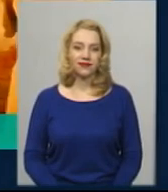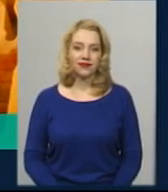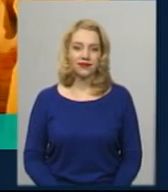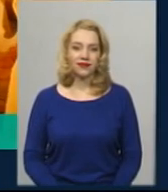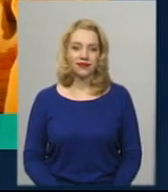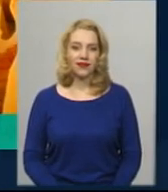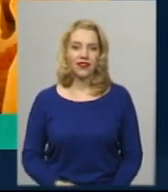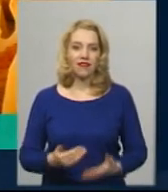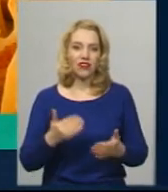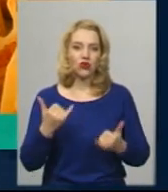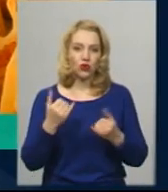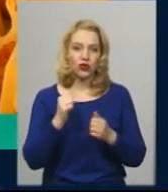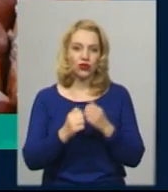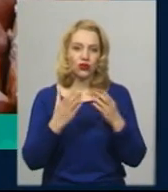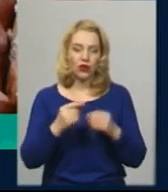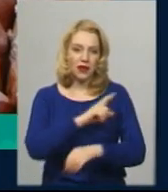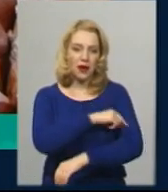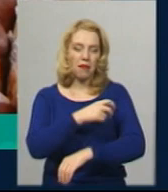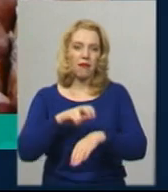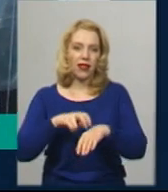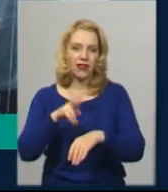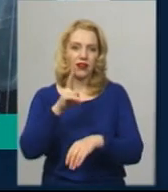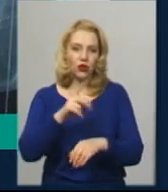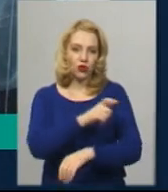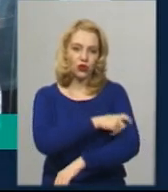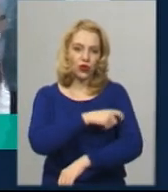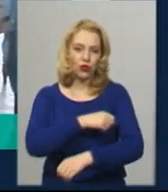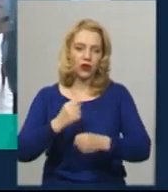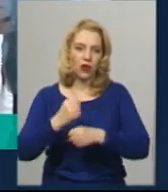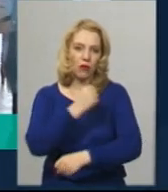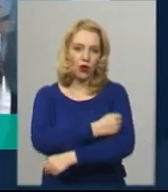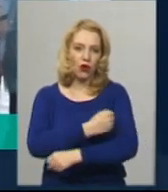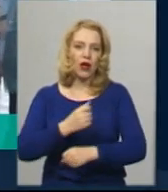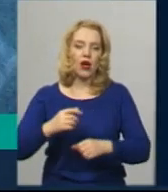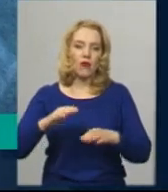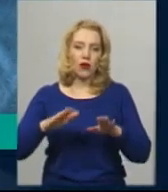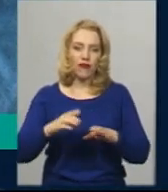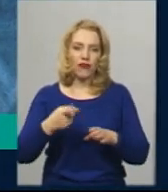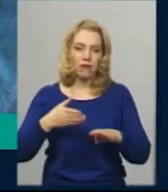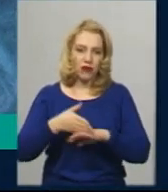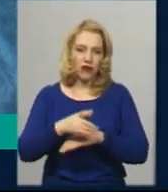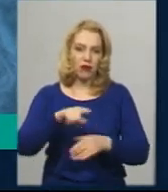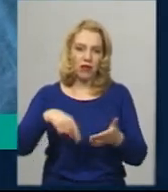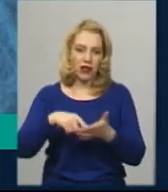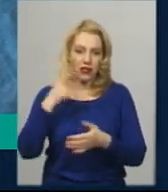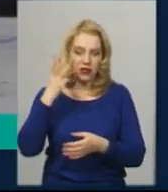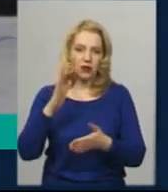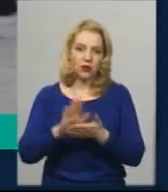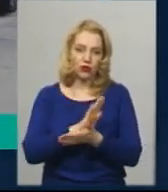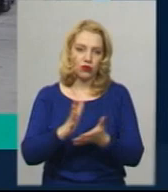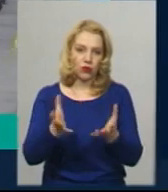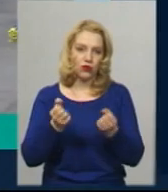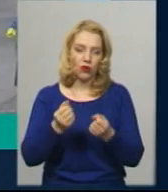Від сьогодні і щодня медики, які чергують на блокпостах на в'їзді в Хмельницький, отримуватимуть безкоштовні продуктові набори.